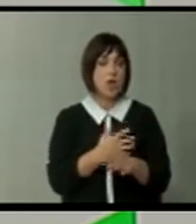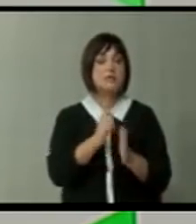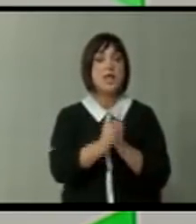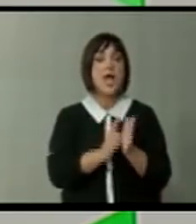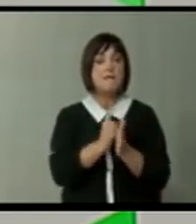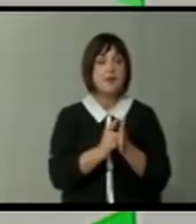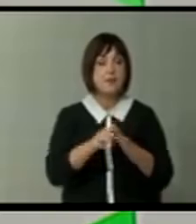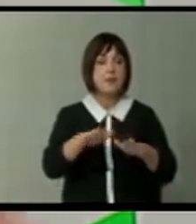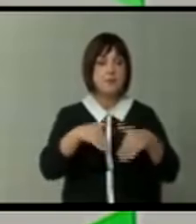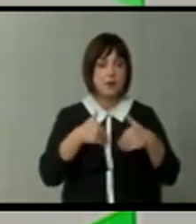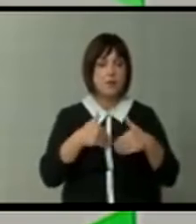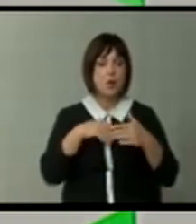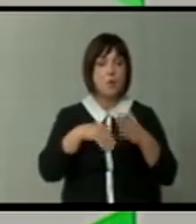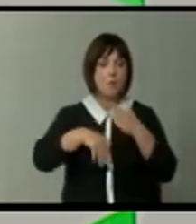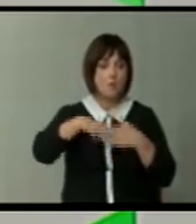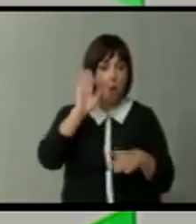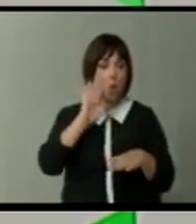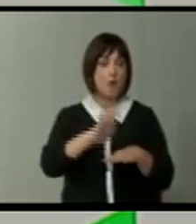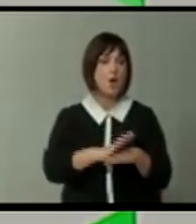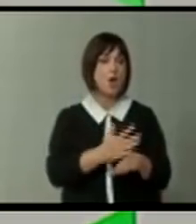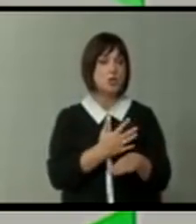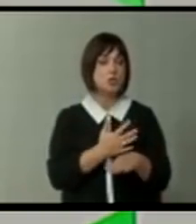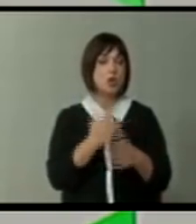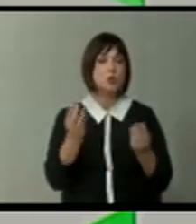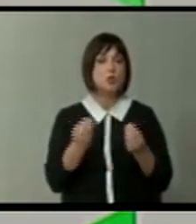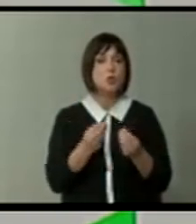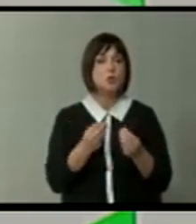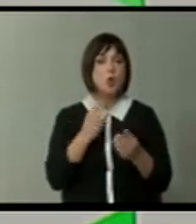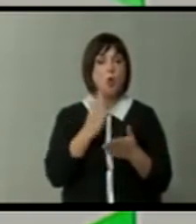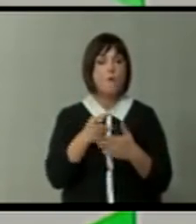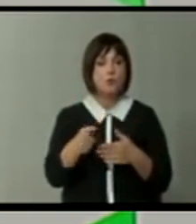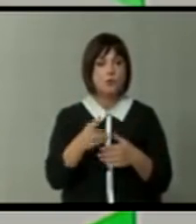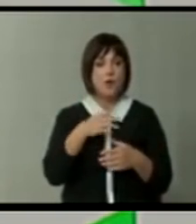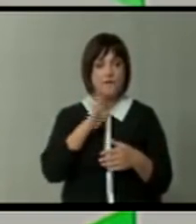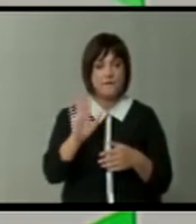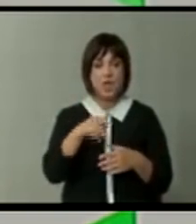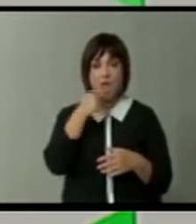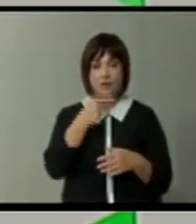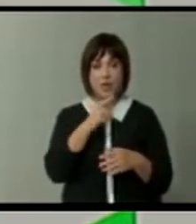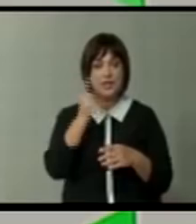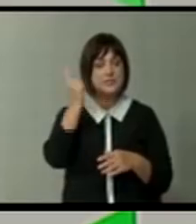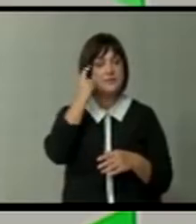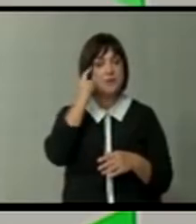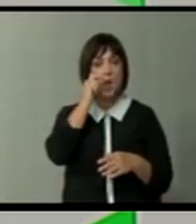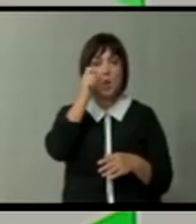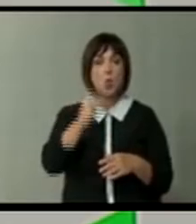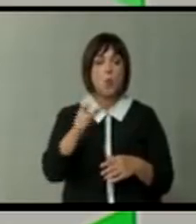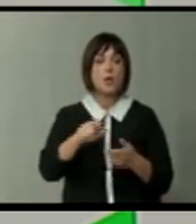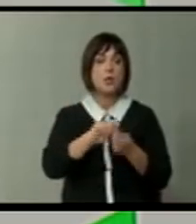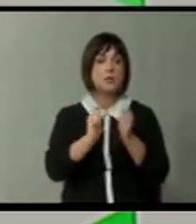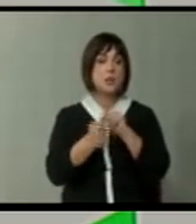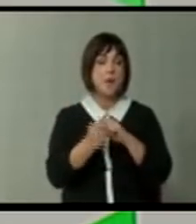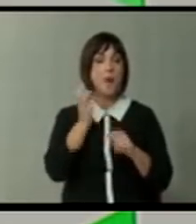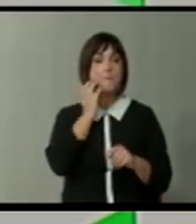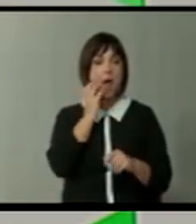време на пријемот уште по-големо разочарување, затоа што, тоа што вие велите, заши свенста на луѓот да се менува